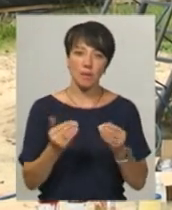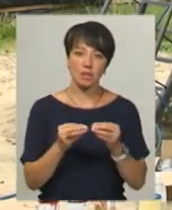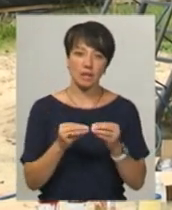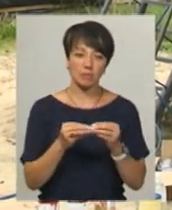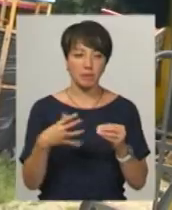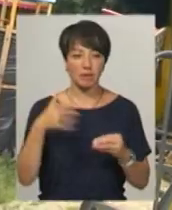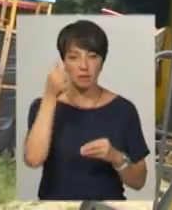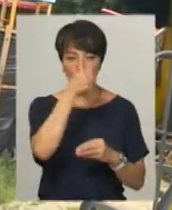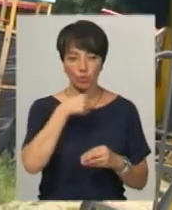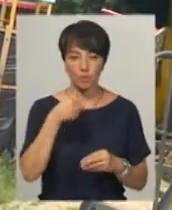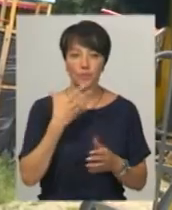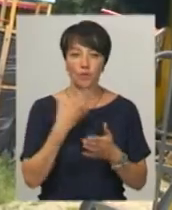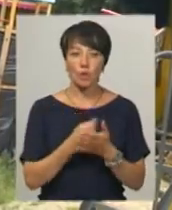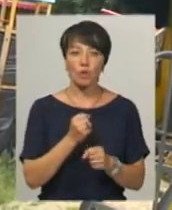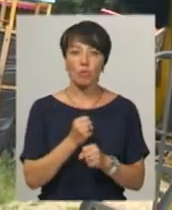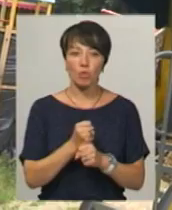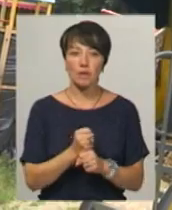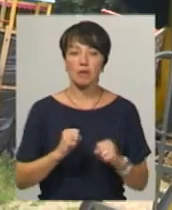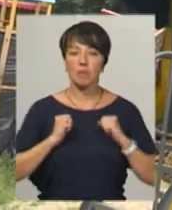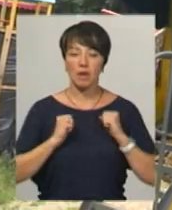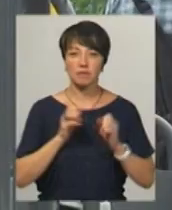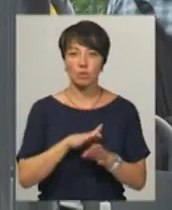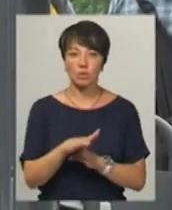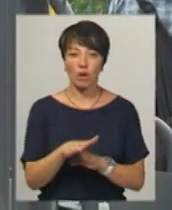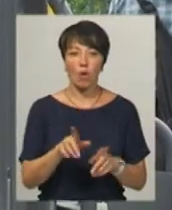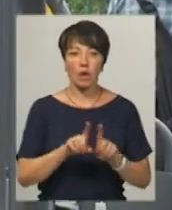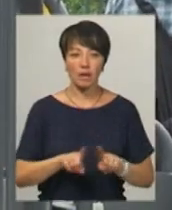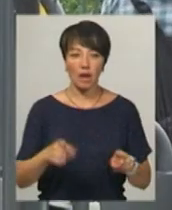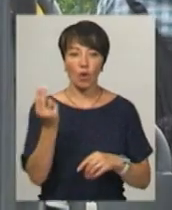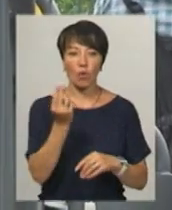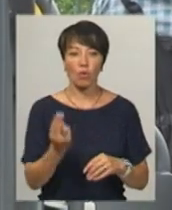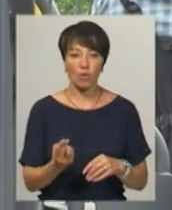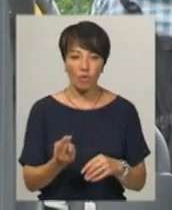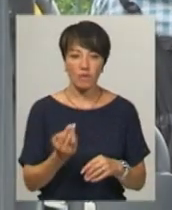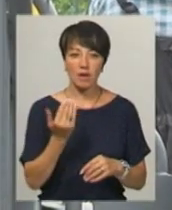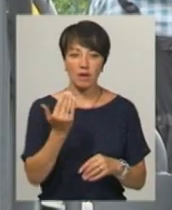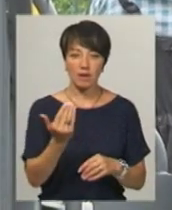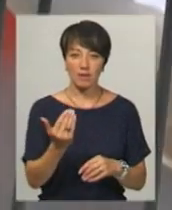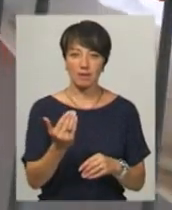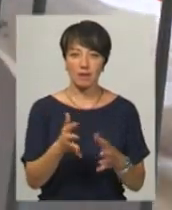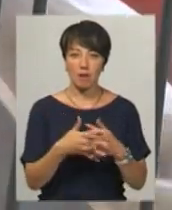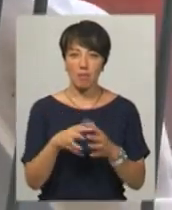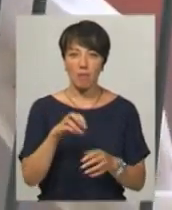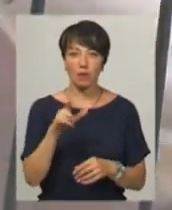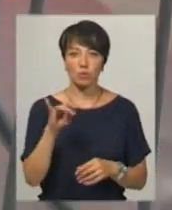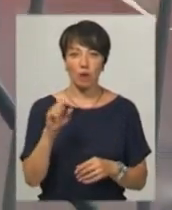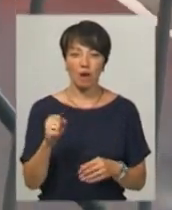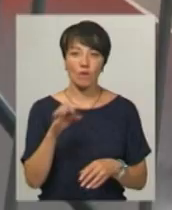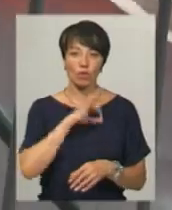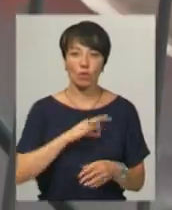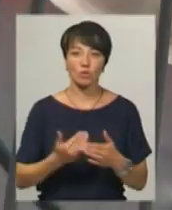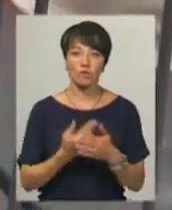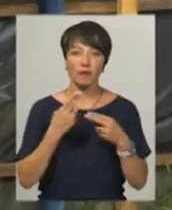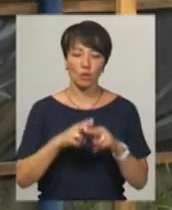10-15 років. У своїй роботі реконструктори намагалися дотриматися оригінальної кольорової гами митця Миколи Мазура, використовуючи нові технології,